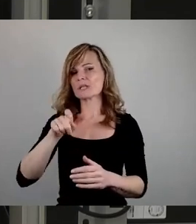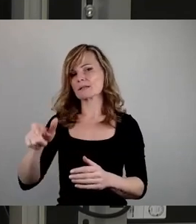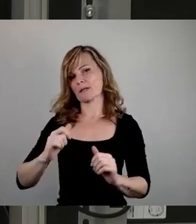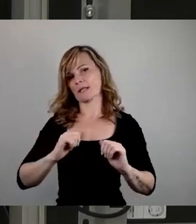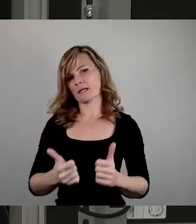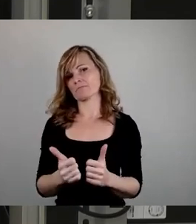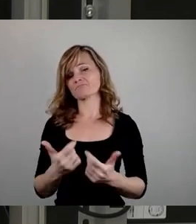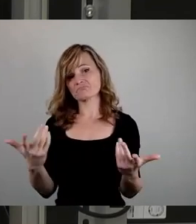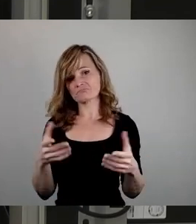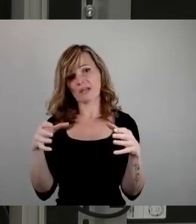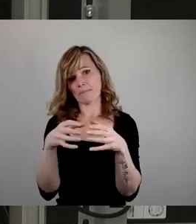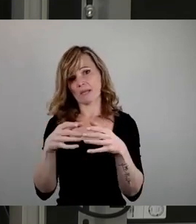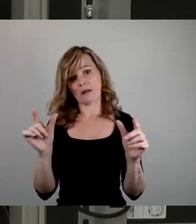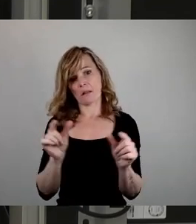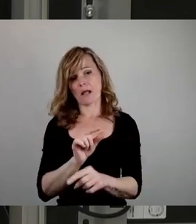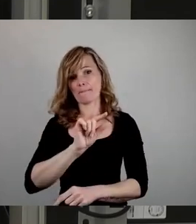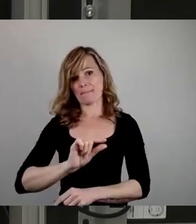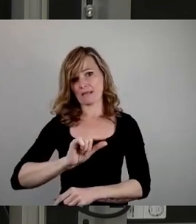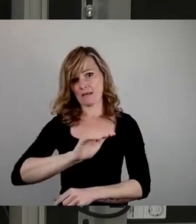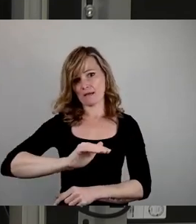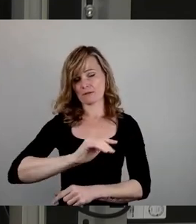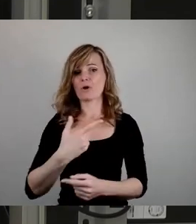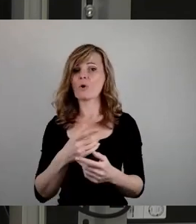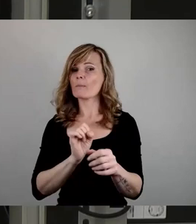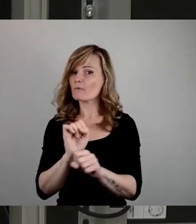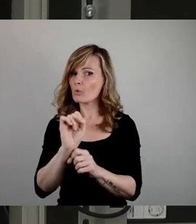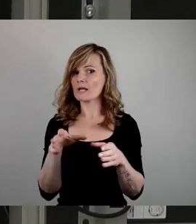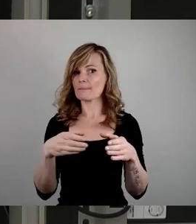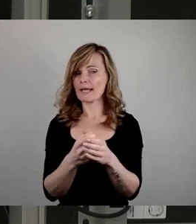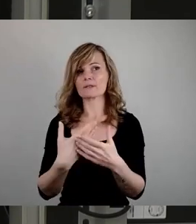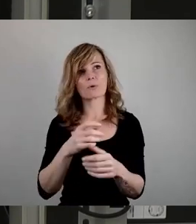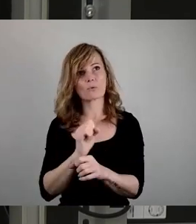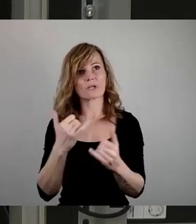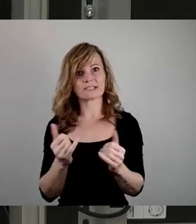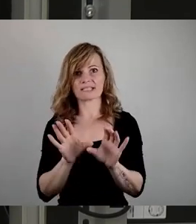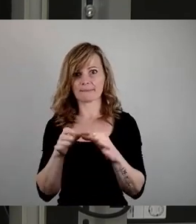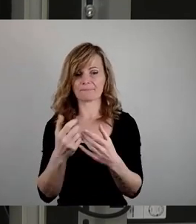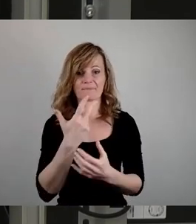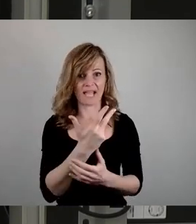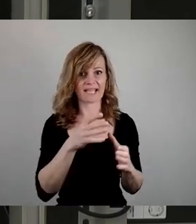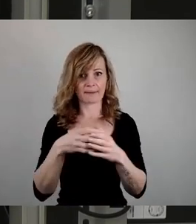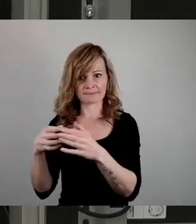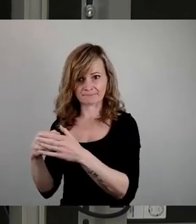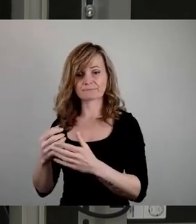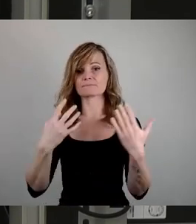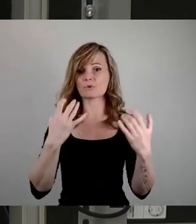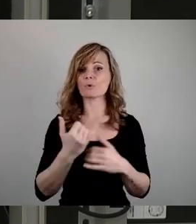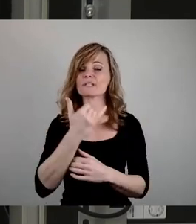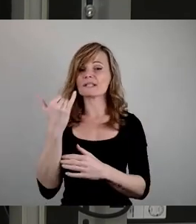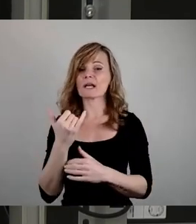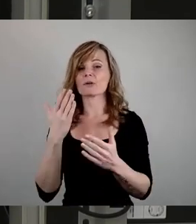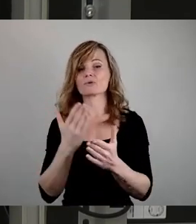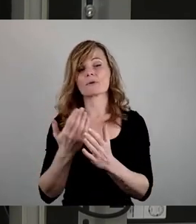Minderheit in der Stadt, und dies, obwohl die Gemeinden mittlerweile drei an der Zahl vor allen Dingen in den 90er Jahren durch Eingewanderte